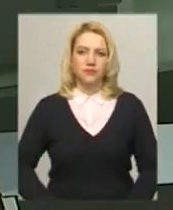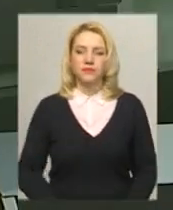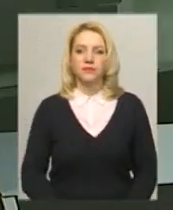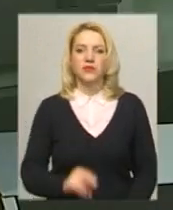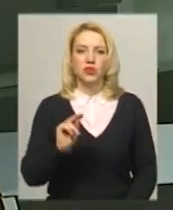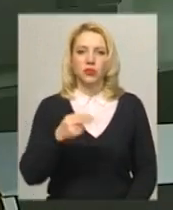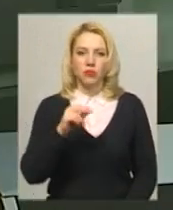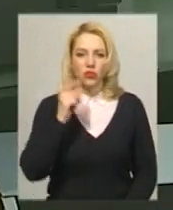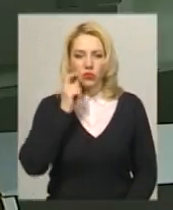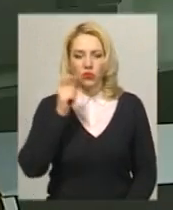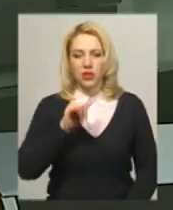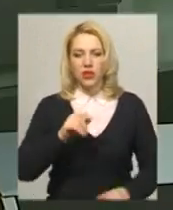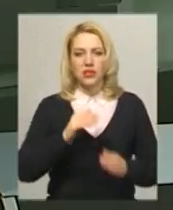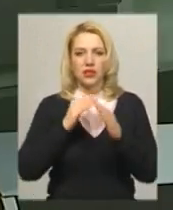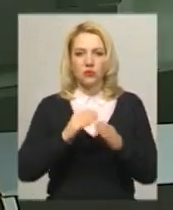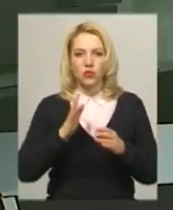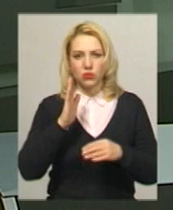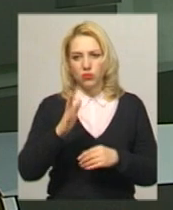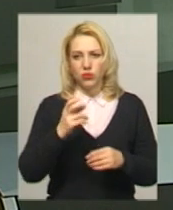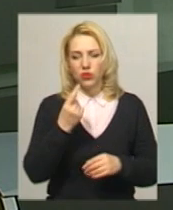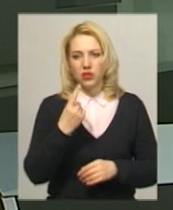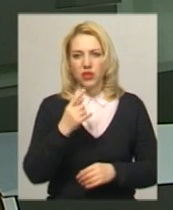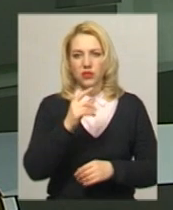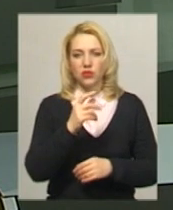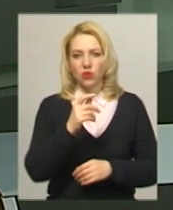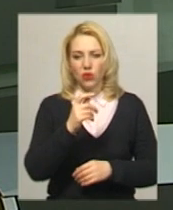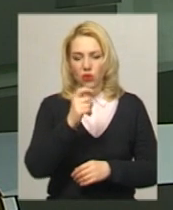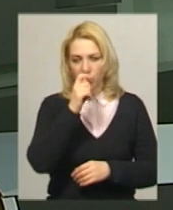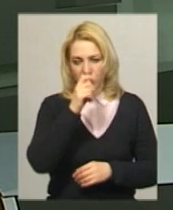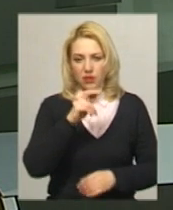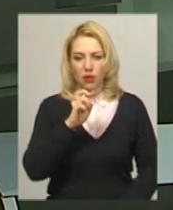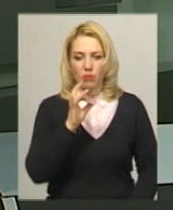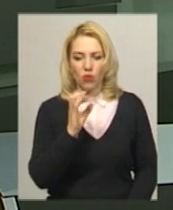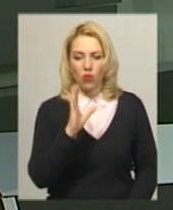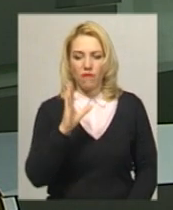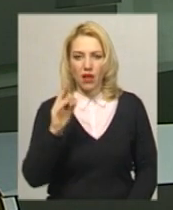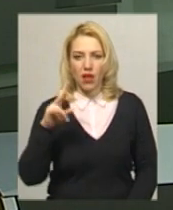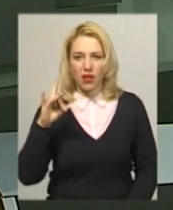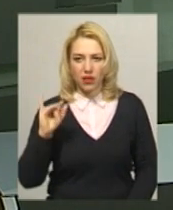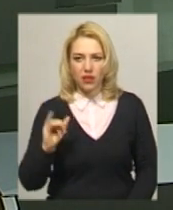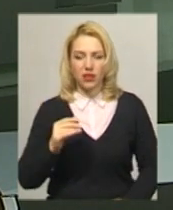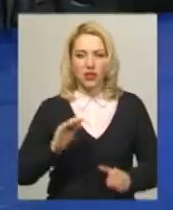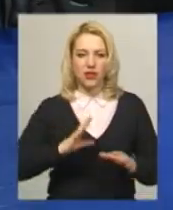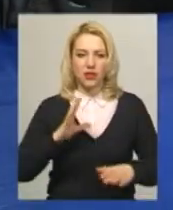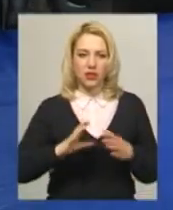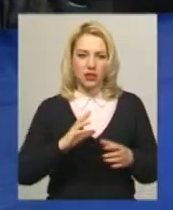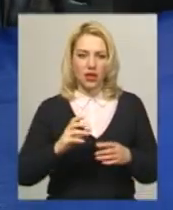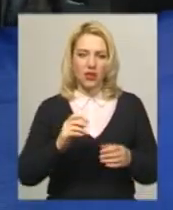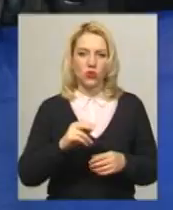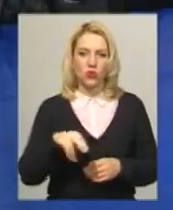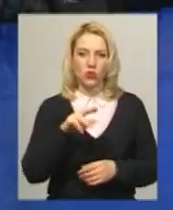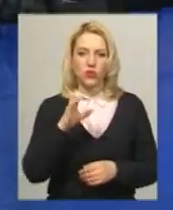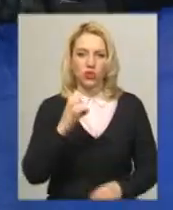Чемпіонат України з кікбоксингу відбудеться 11 квітня в Броварах. Тренер Нітішинської комплексної ДЮСШ ХС